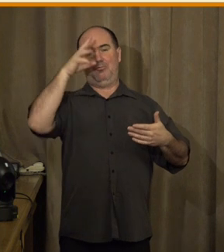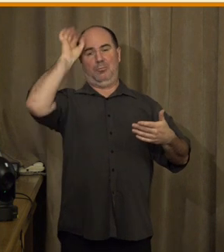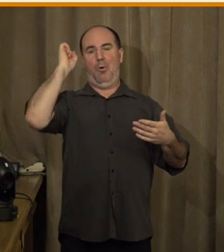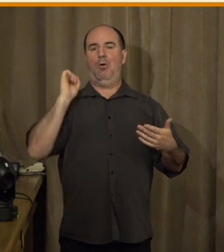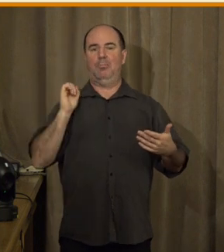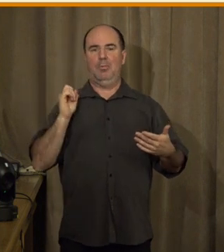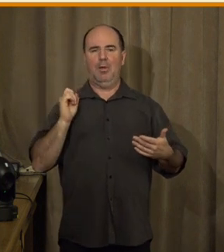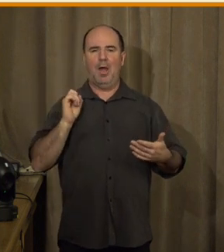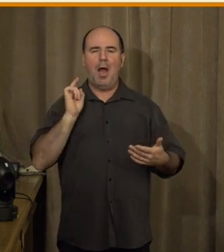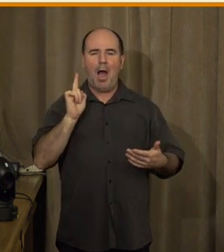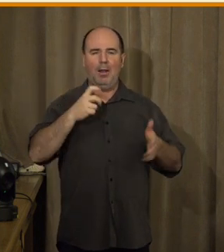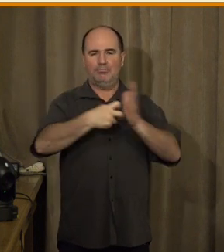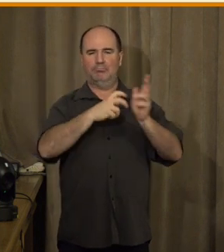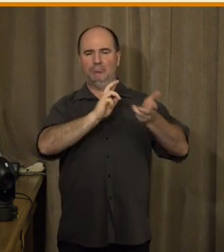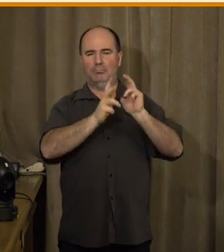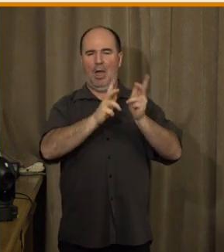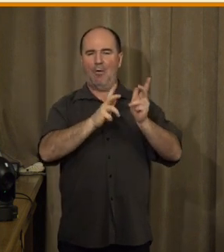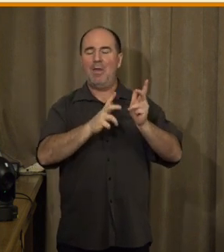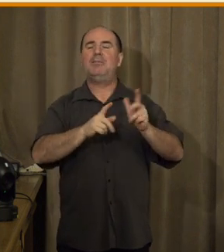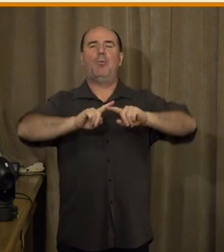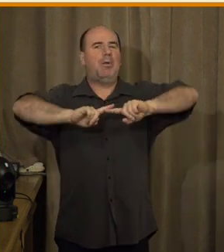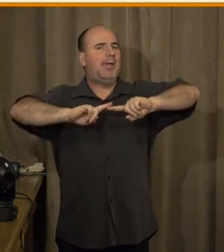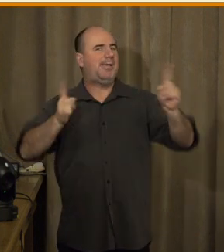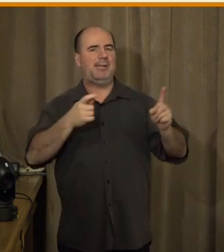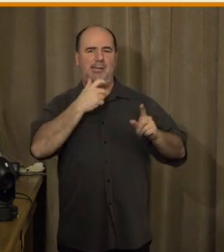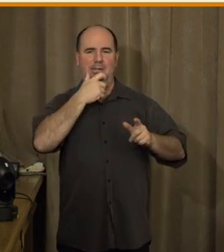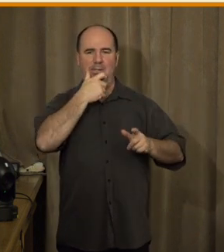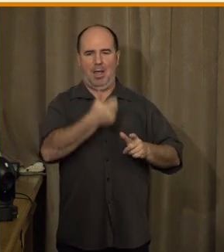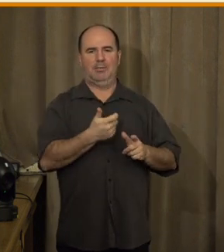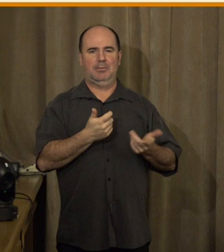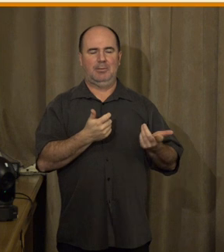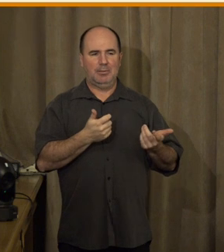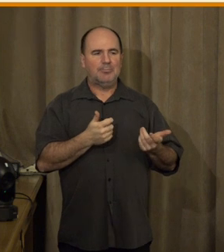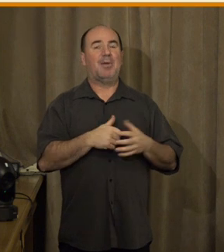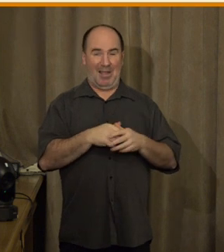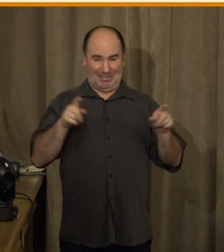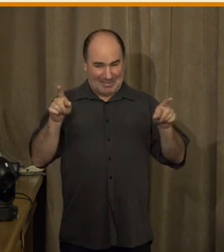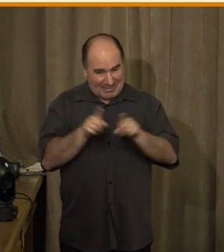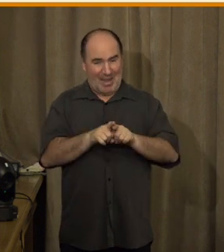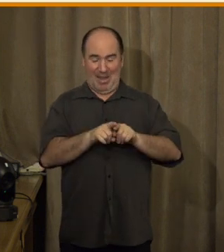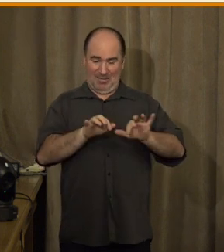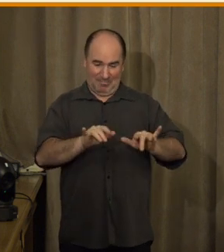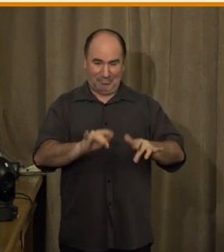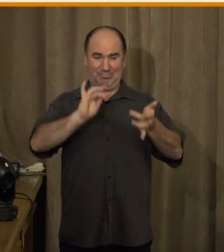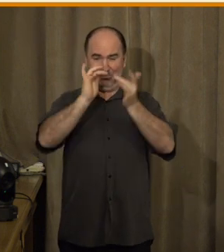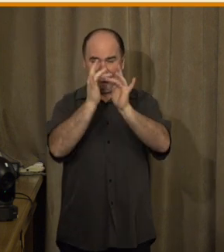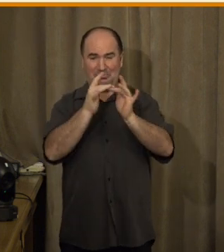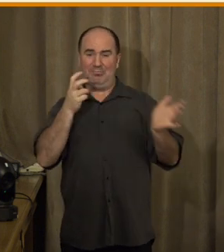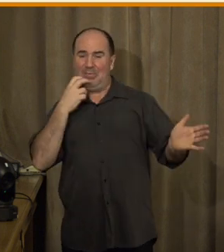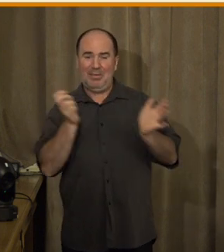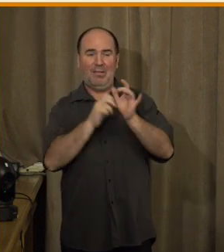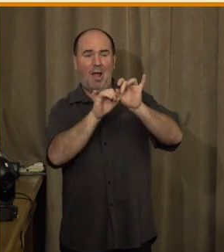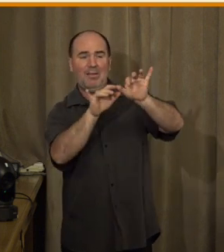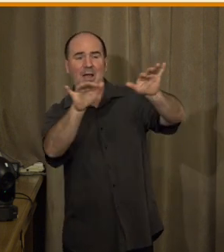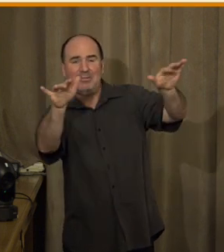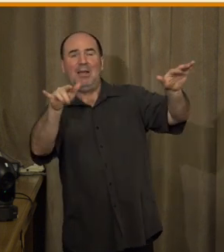naprosto jiný jazyk. A je to velmi důležité i v oblasti digitálního prostředí a médií, protože pokud